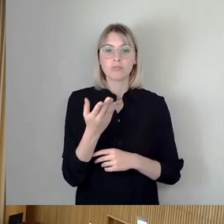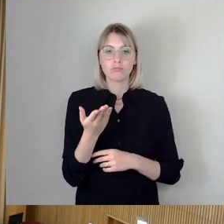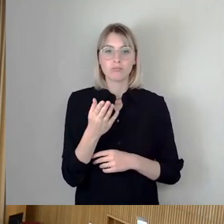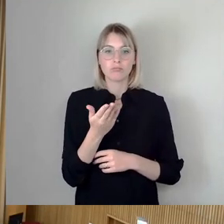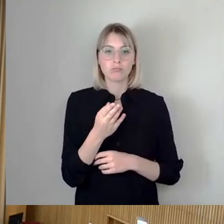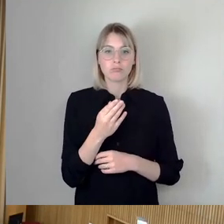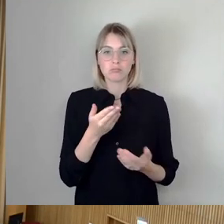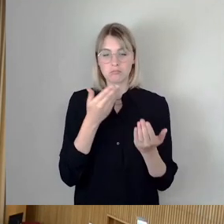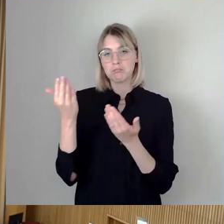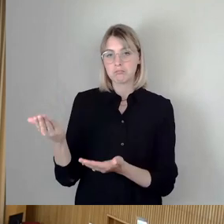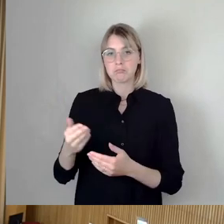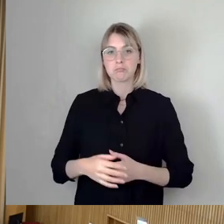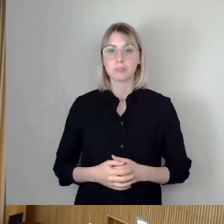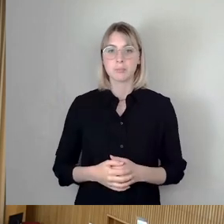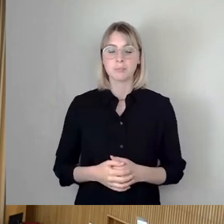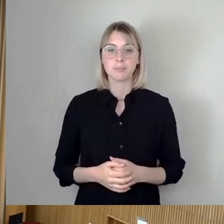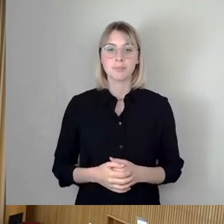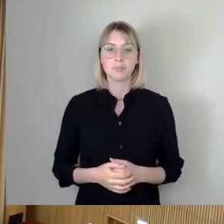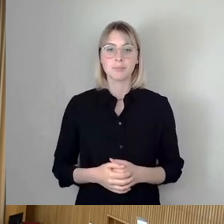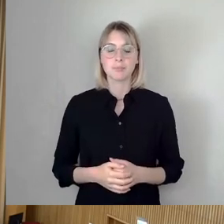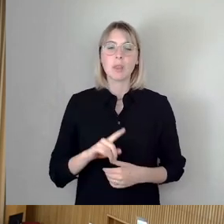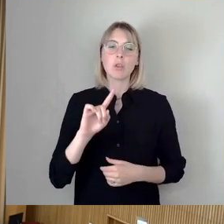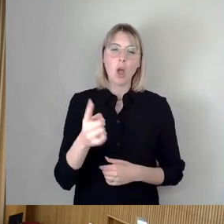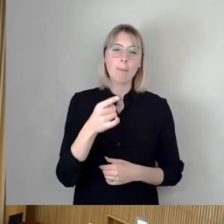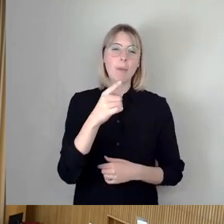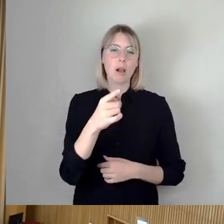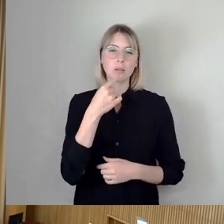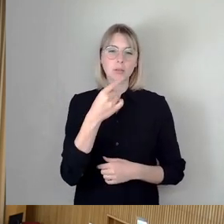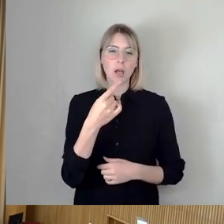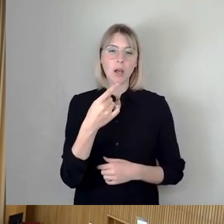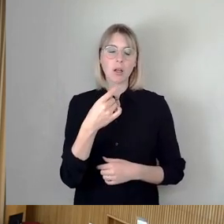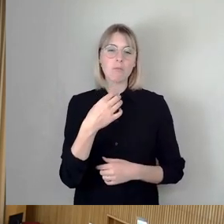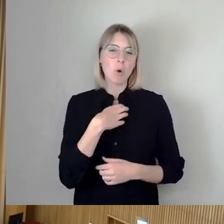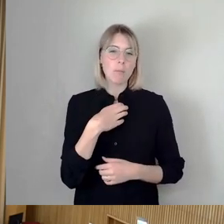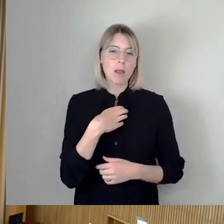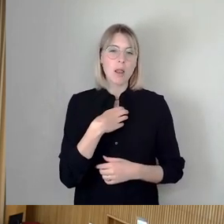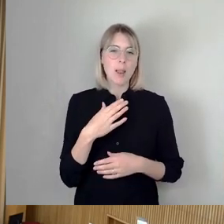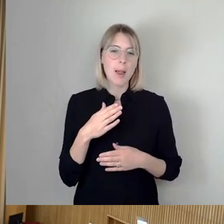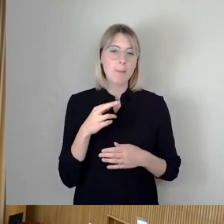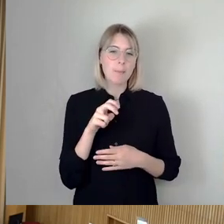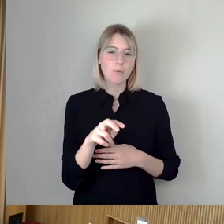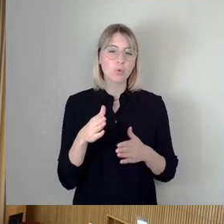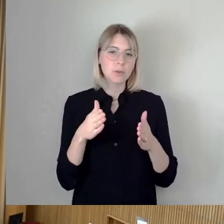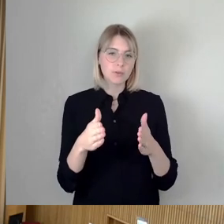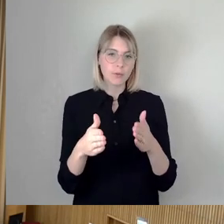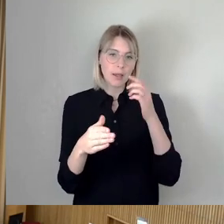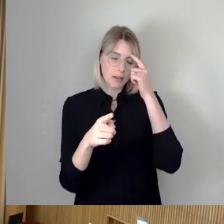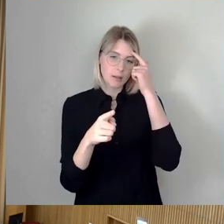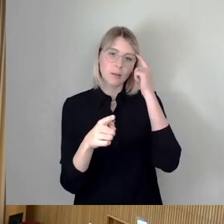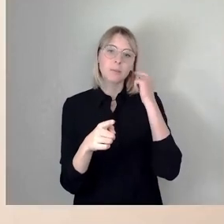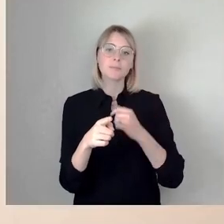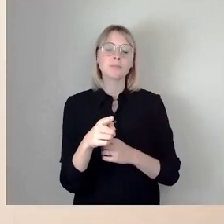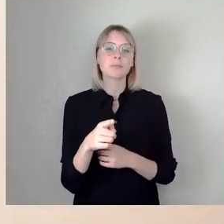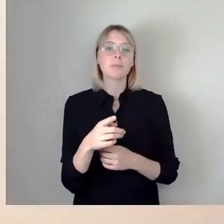Ja, also noch mal speziell zu der angesprochenen Problematik Fußweg. Es ist auch weiterhin geplant, dass der